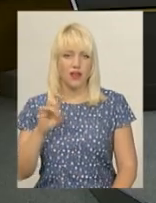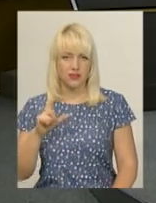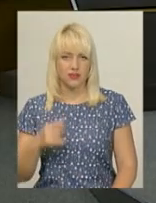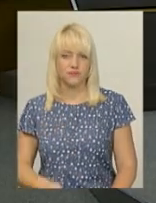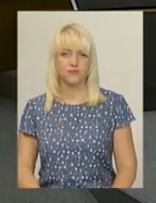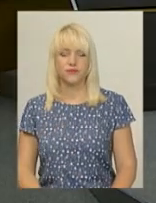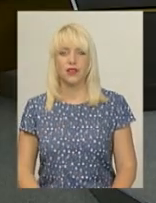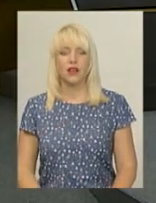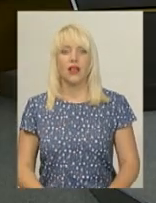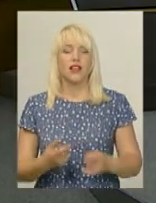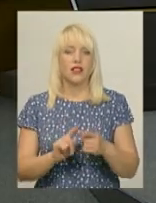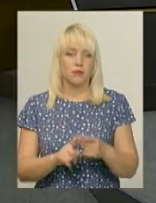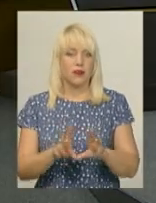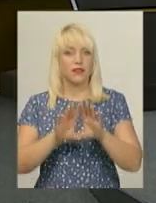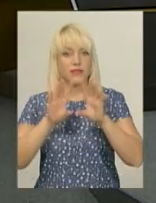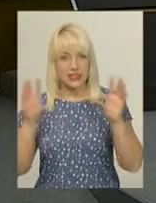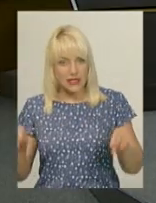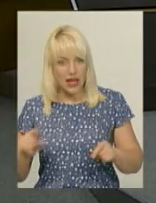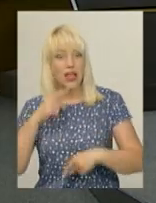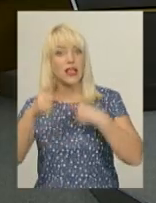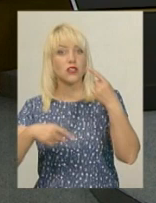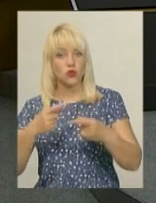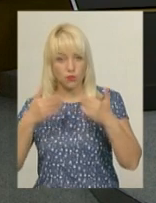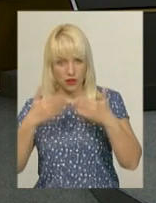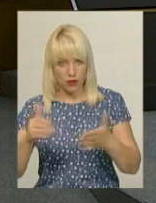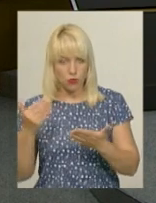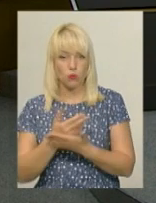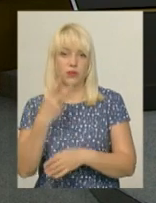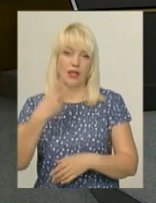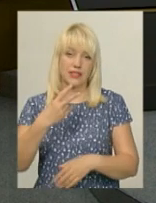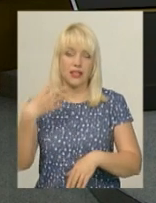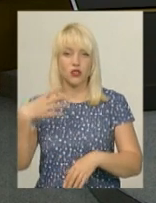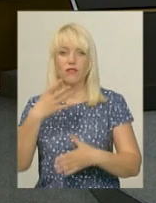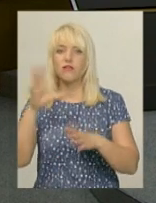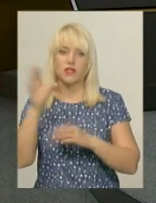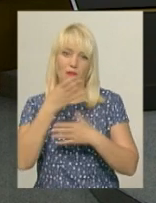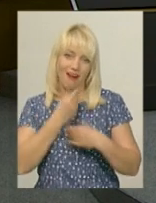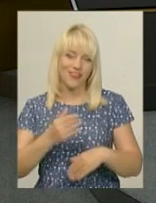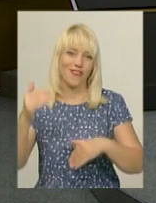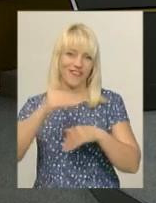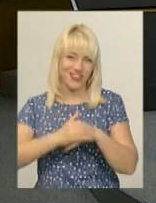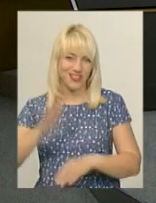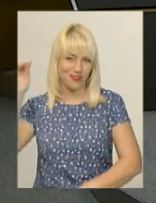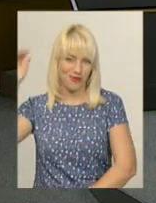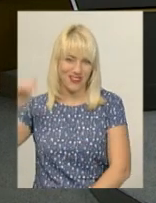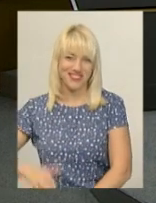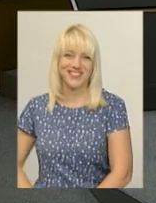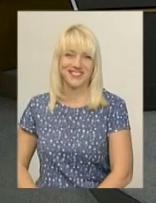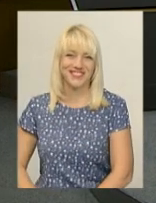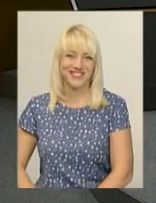На тепер це все. Наступний випуск новин о 20.40. Усім гарного вечора і побачимося в ефірі.